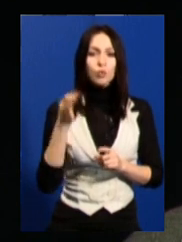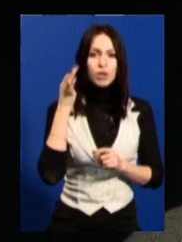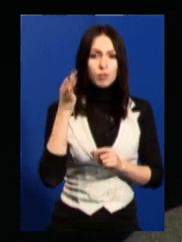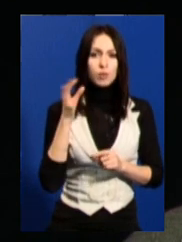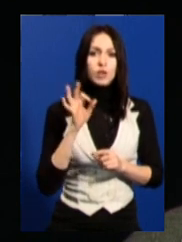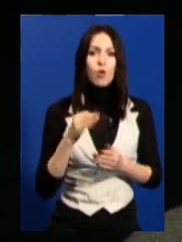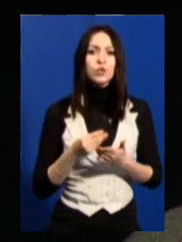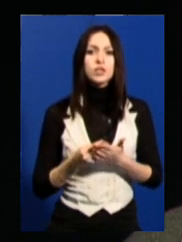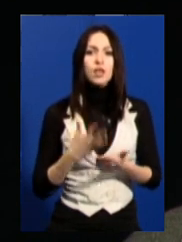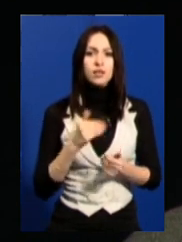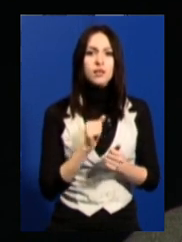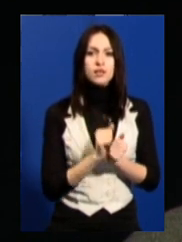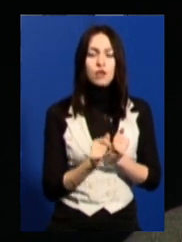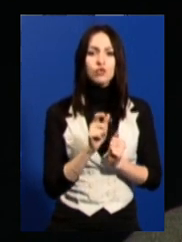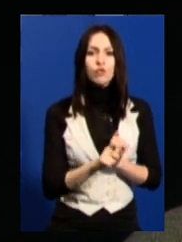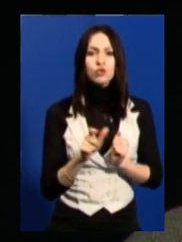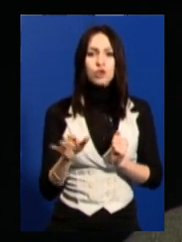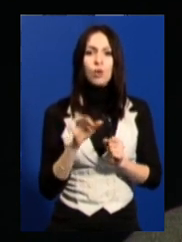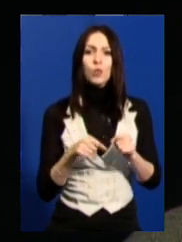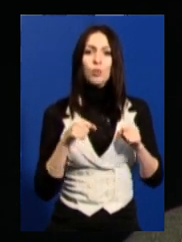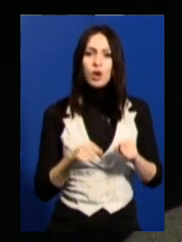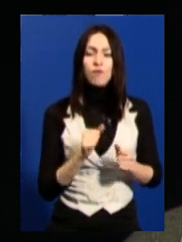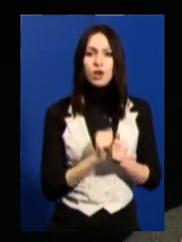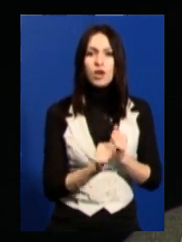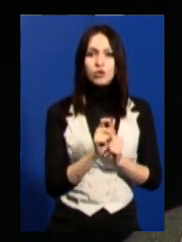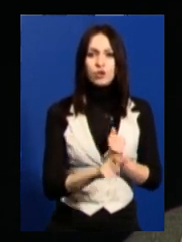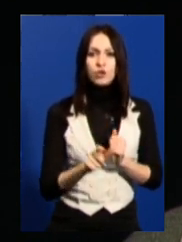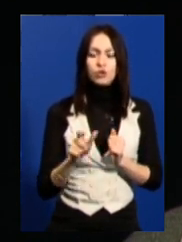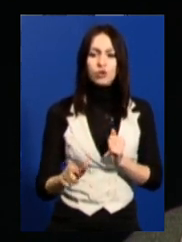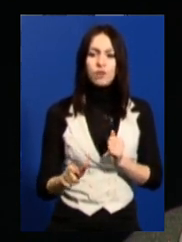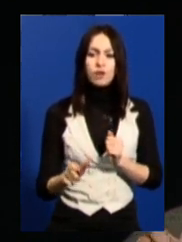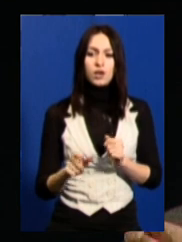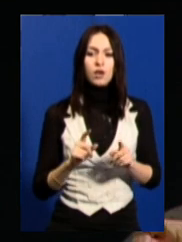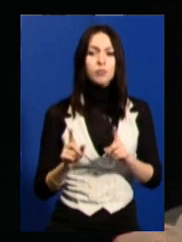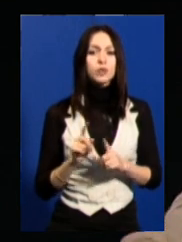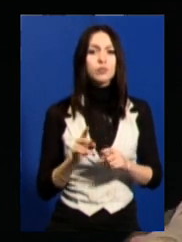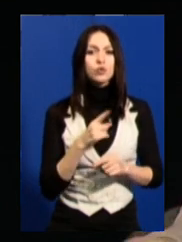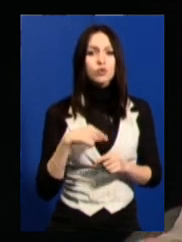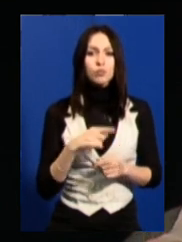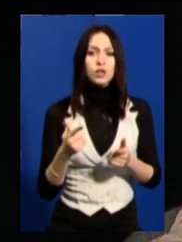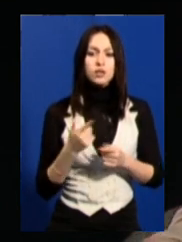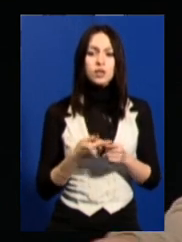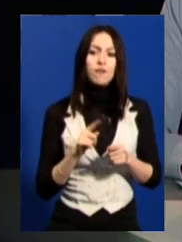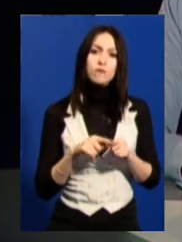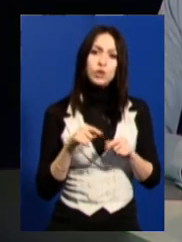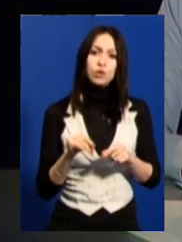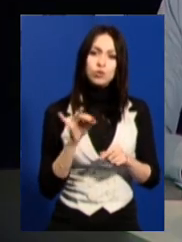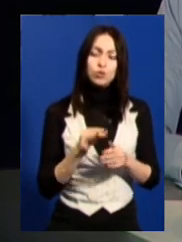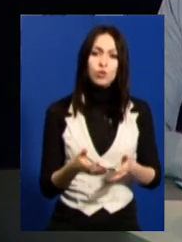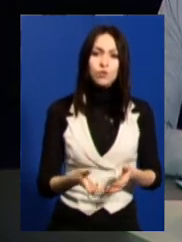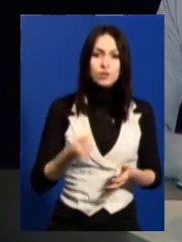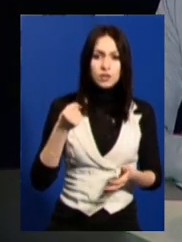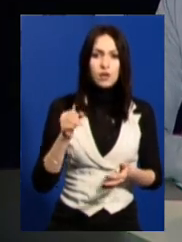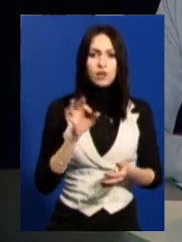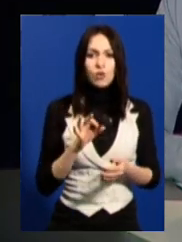про цінність кожної людини і про право кожної людини. Тому що ми десь оцю історію взяли про